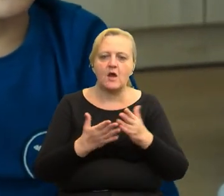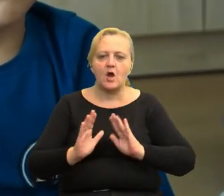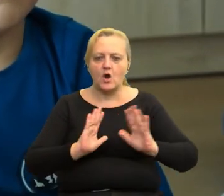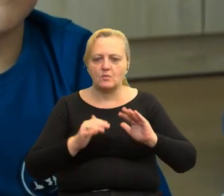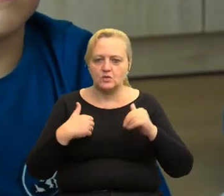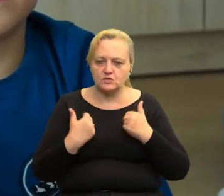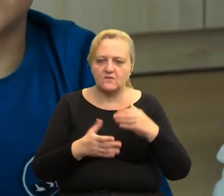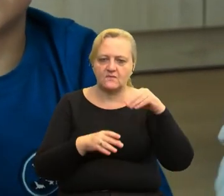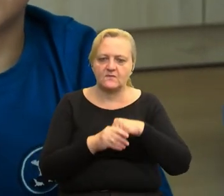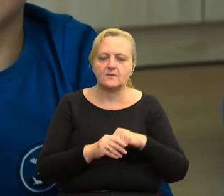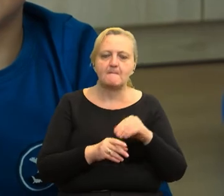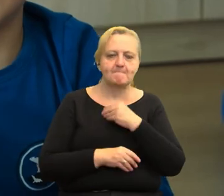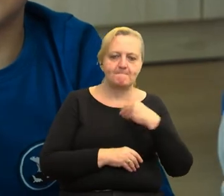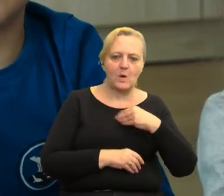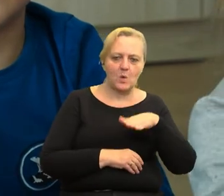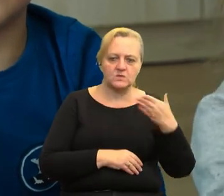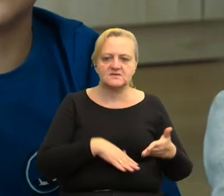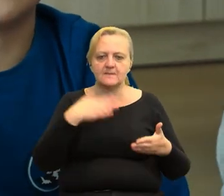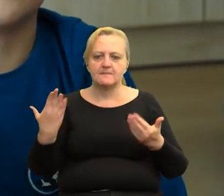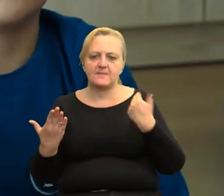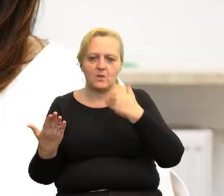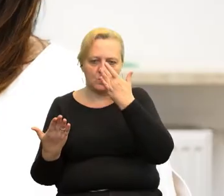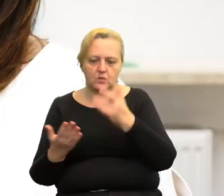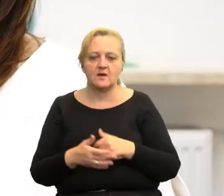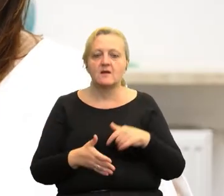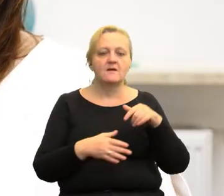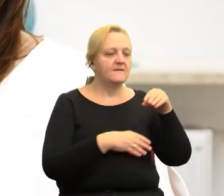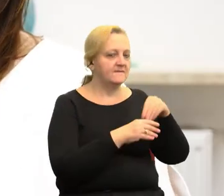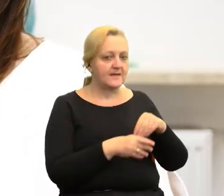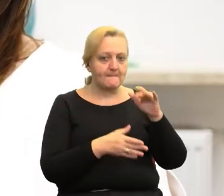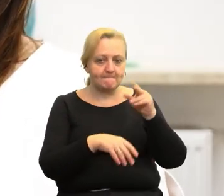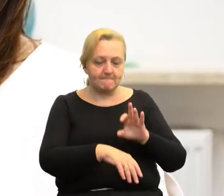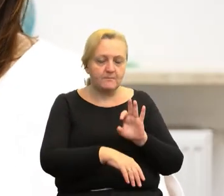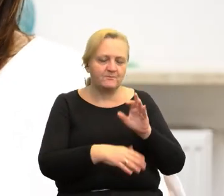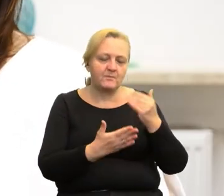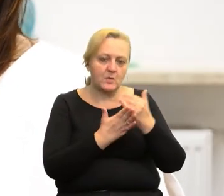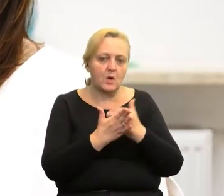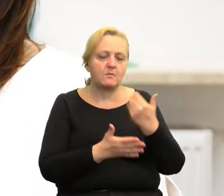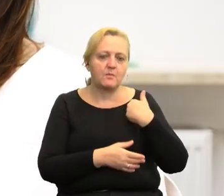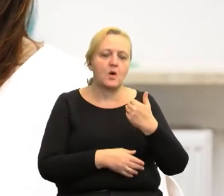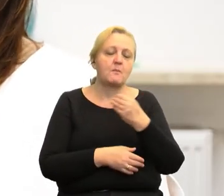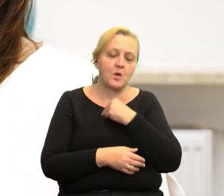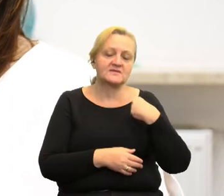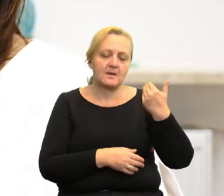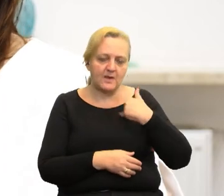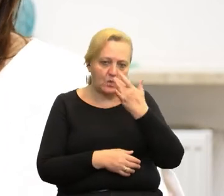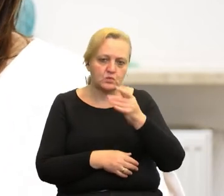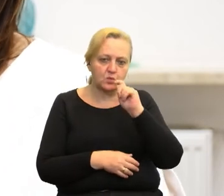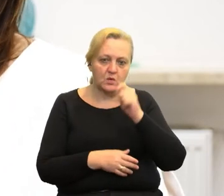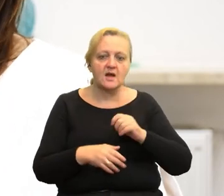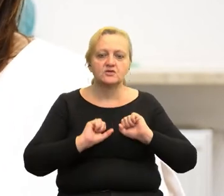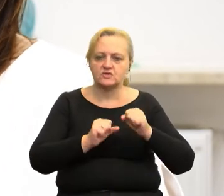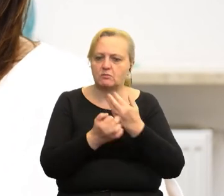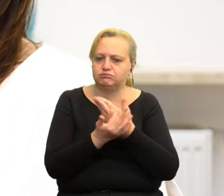zdrowotnej zarówno po stronie polskiej jak i białoruskiej. W ramach programu Polska-Białoruś-Ukraina zrealizowaliśmy szereg